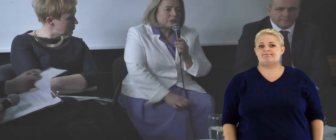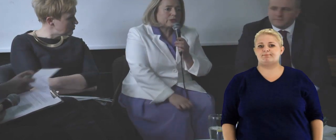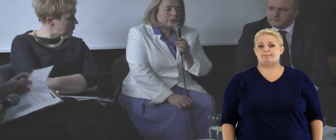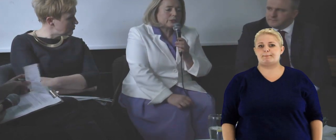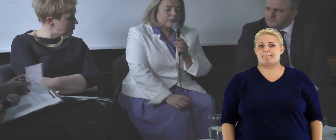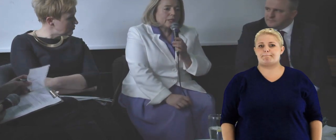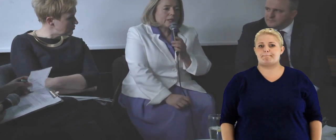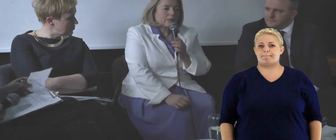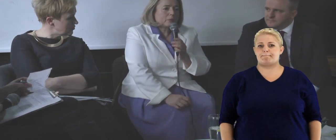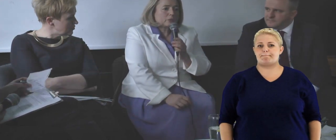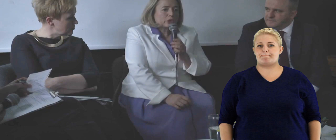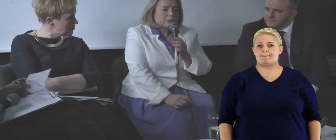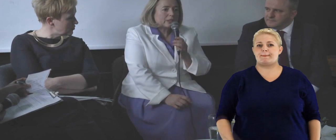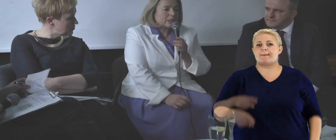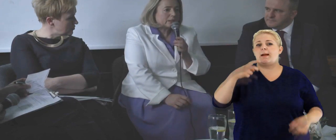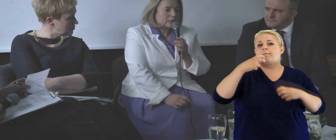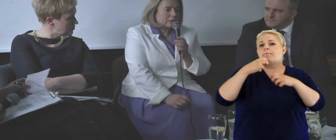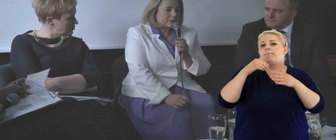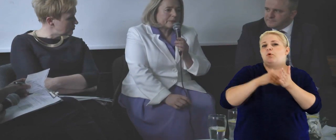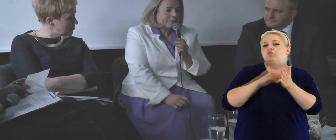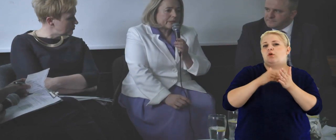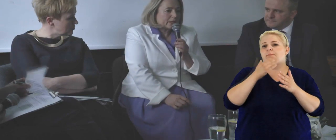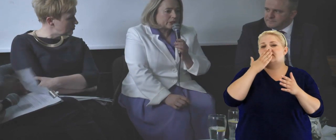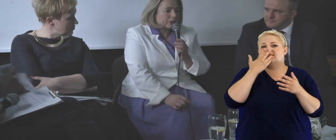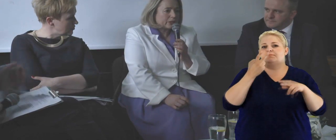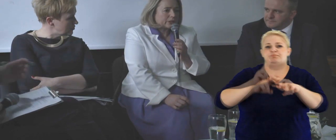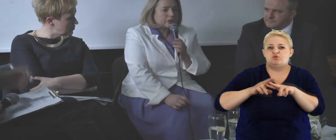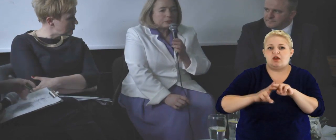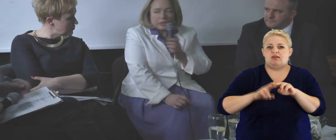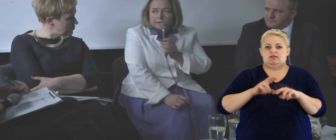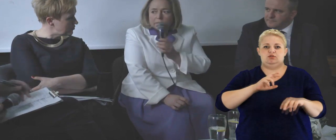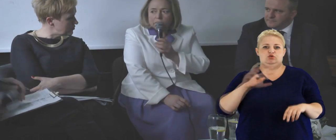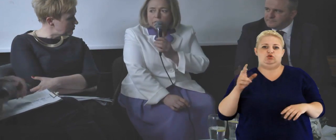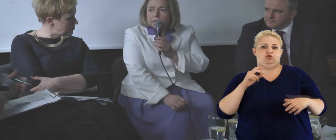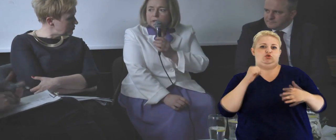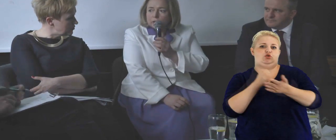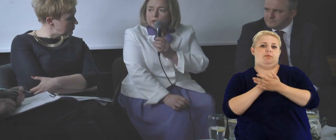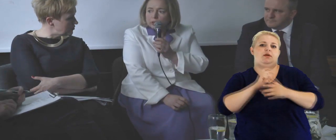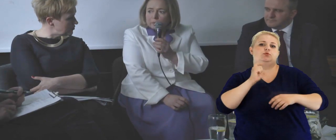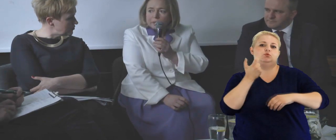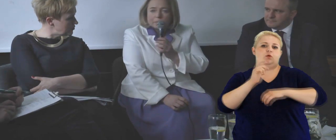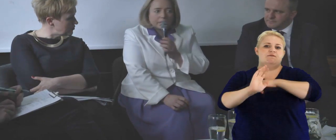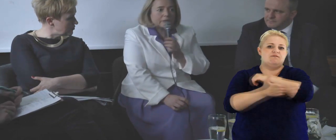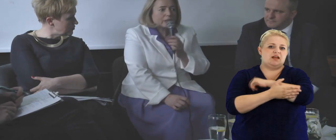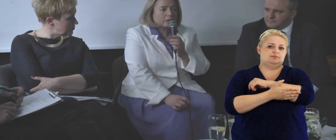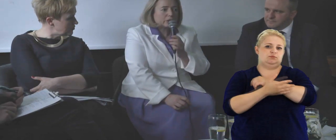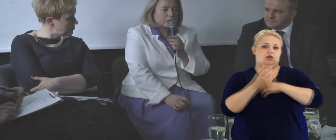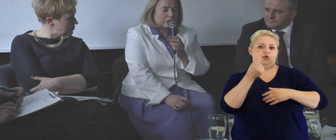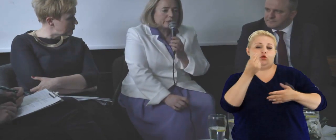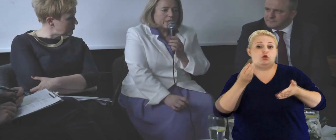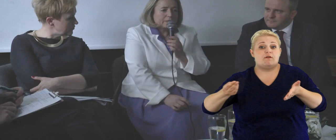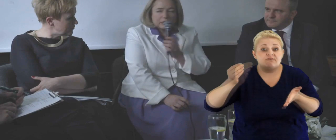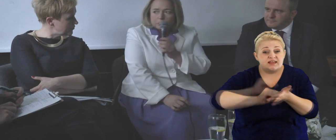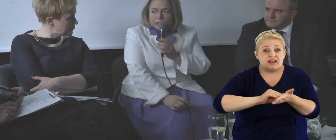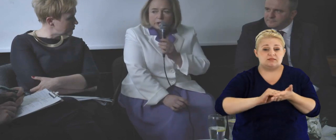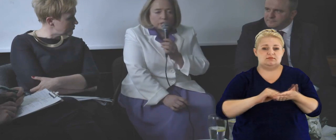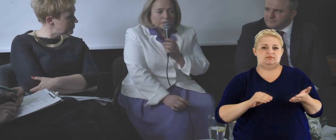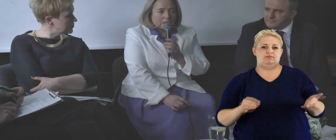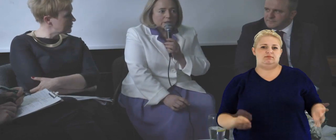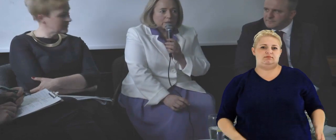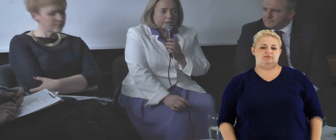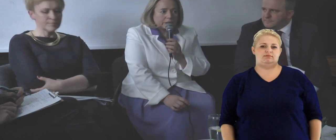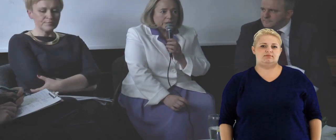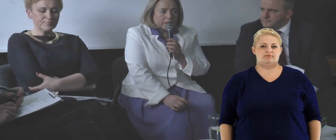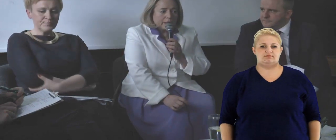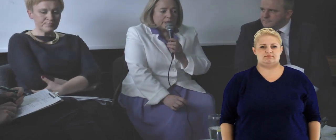zaradzić, potrzebna jest, prawda, jakiś sprzęt, czy coś trzeba, prawda, koniecznie wesprzeć,